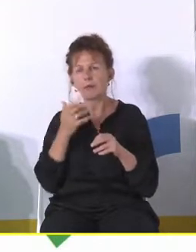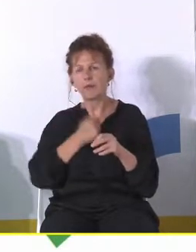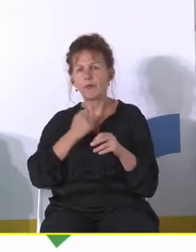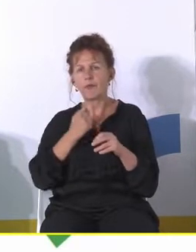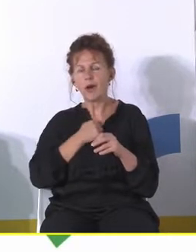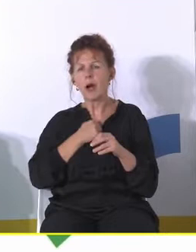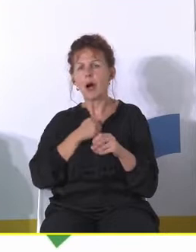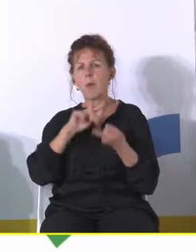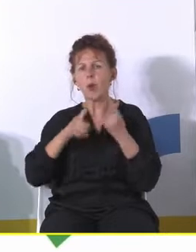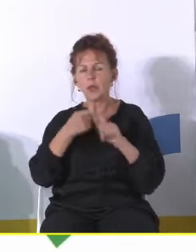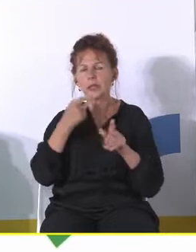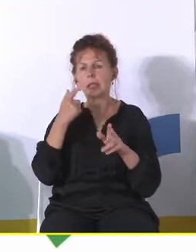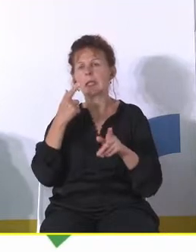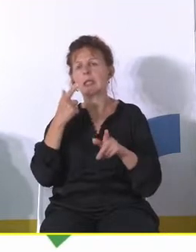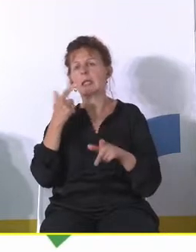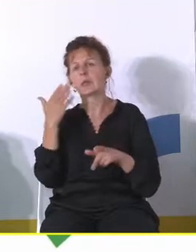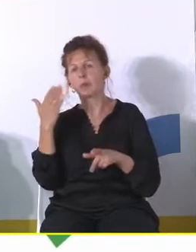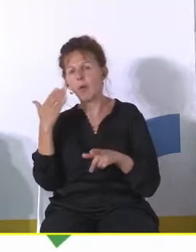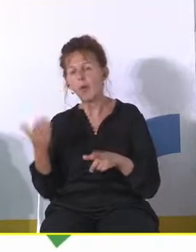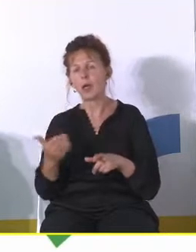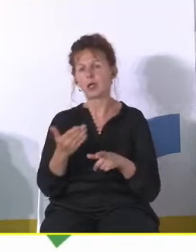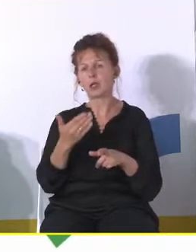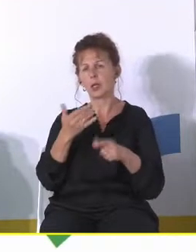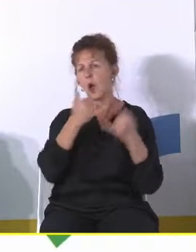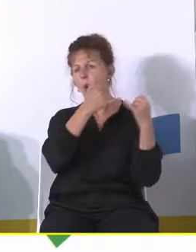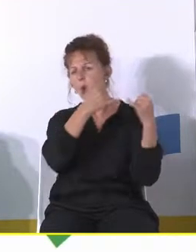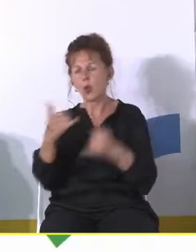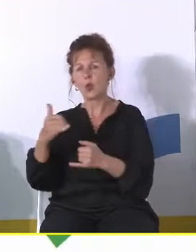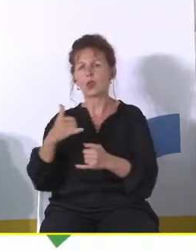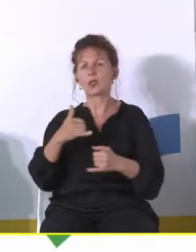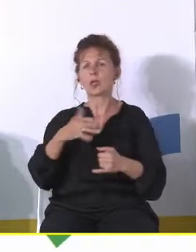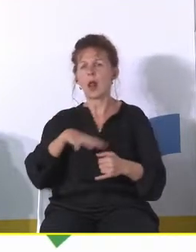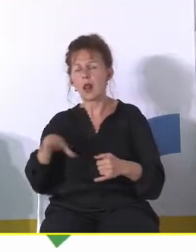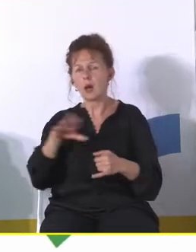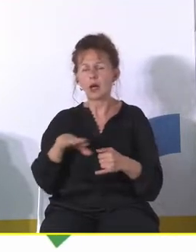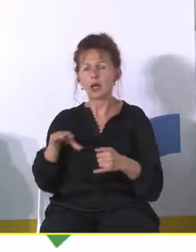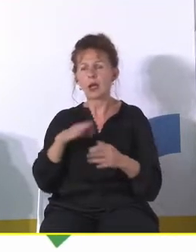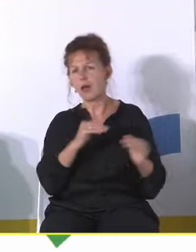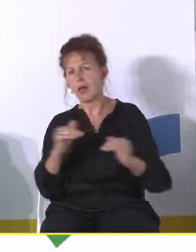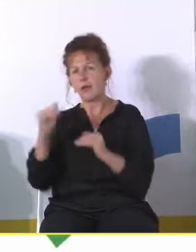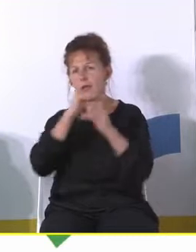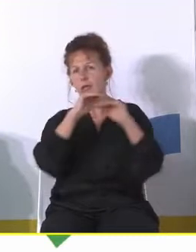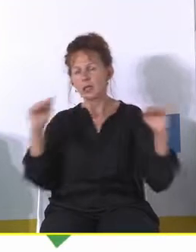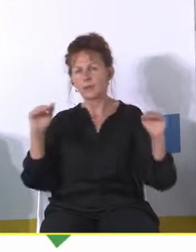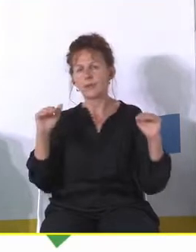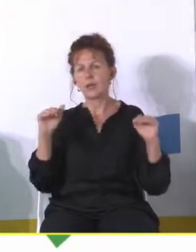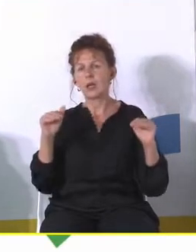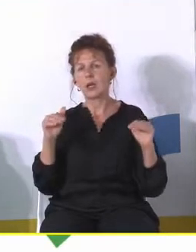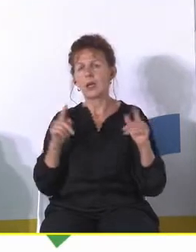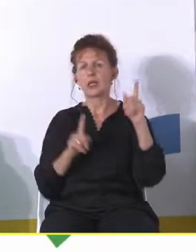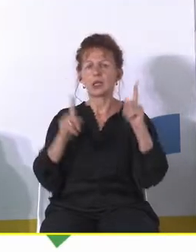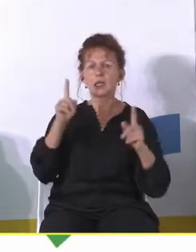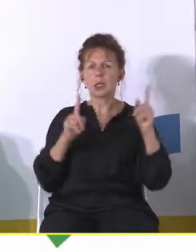i to polityki społeczne, często polityki właśnie różne lokalne czy na wyższych szczeblach gdzie nie gdzie,